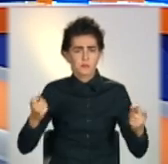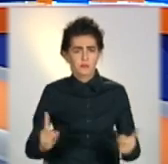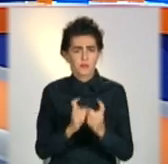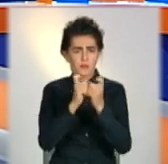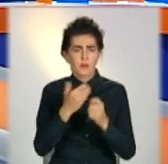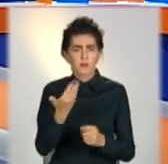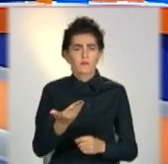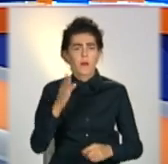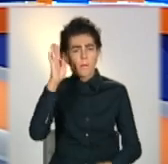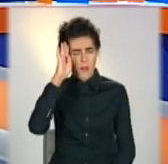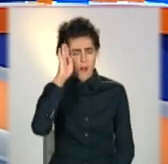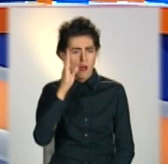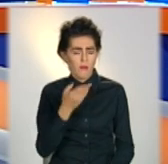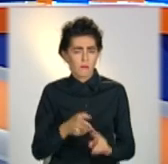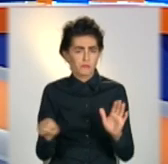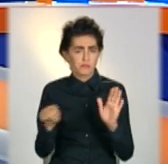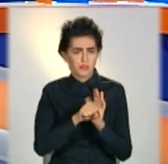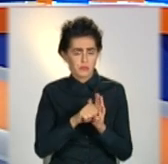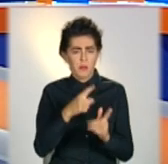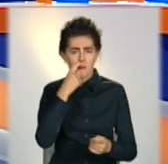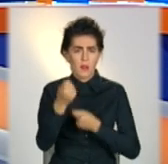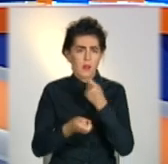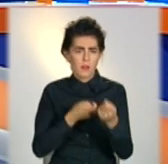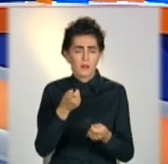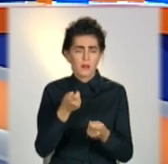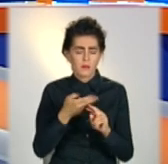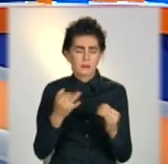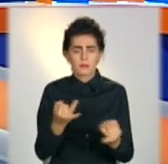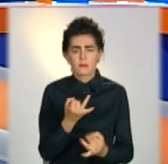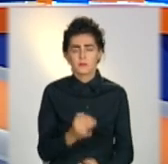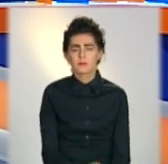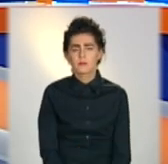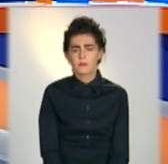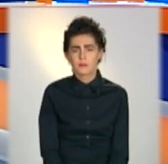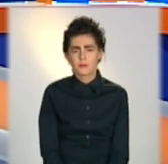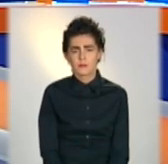чоловік її вбив. Деталі в матеріалі Валентини Чурікової.